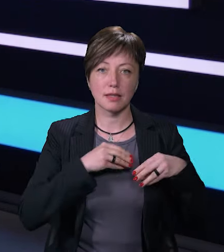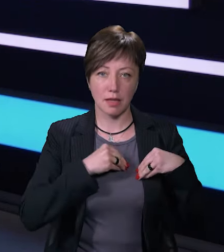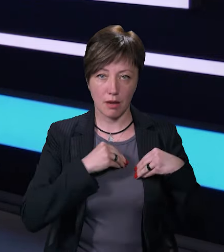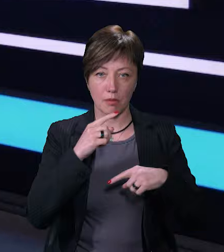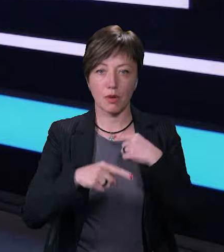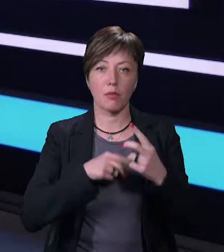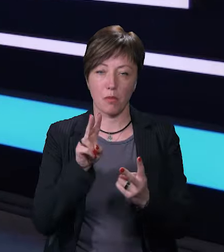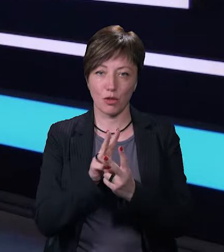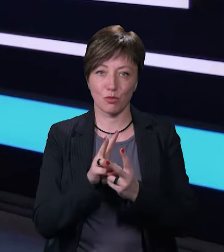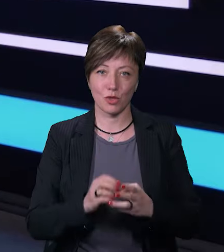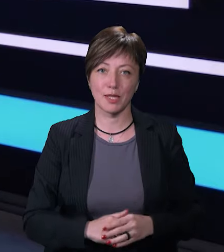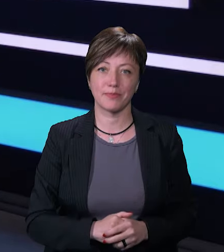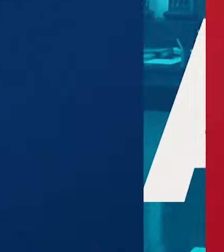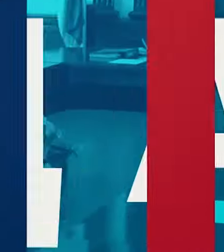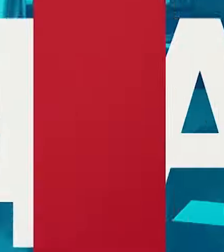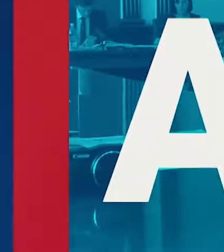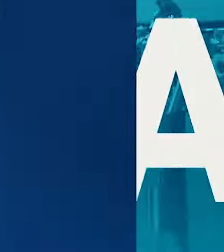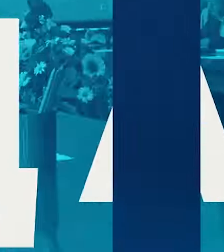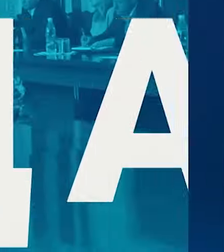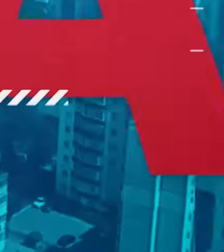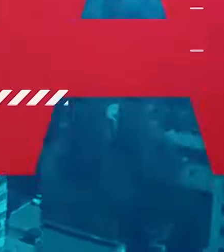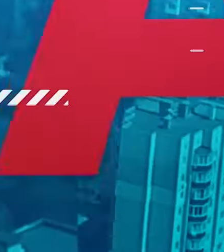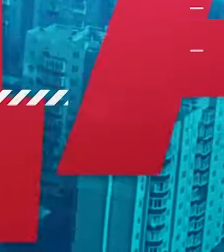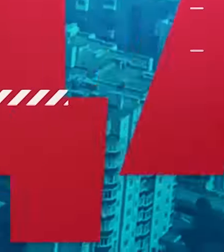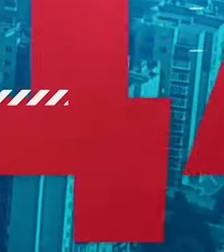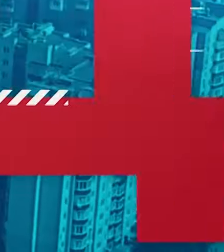нами, побачимось. Дякую.